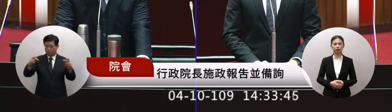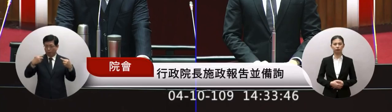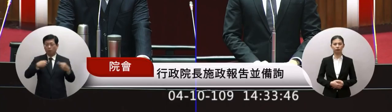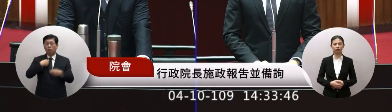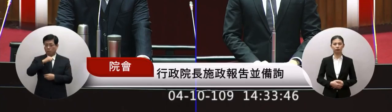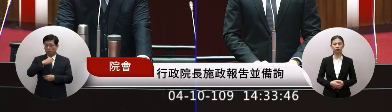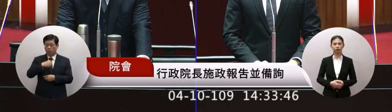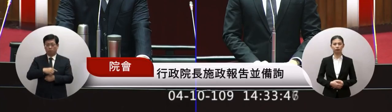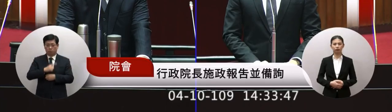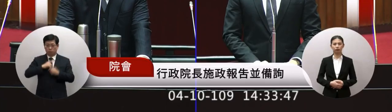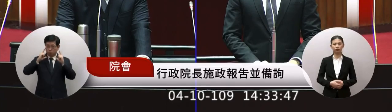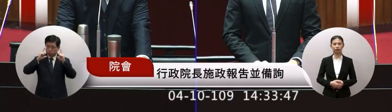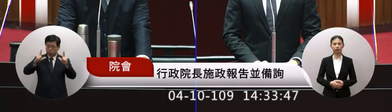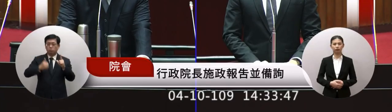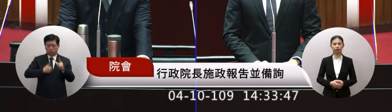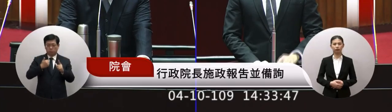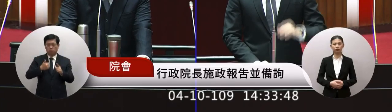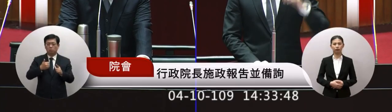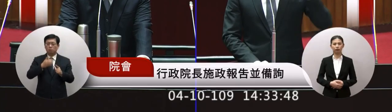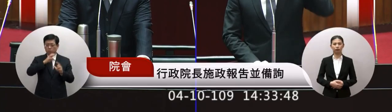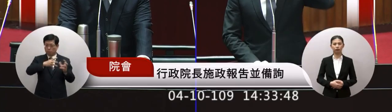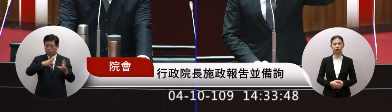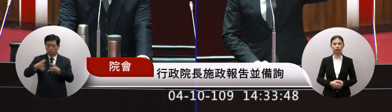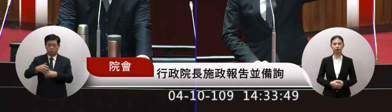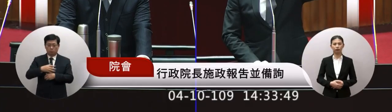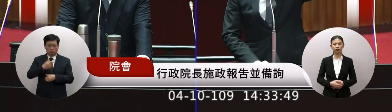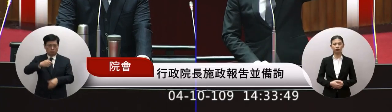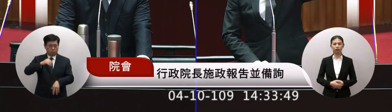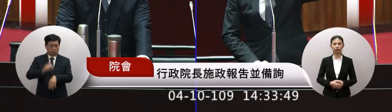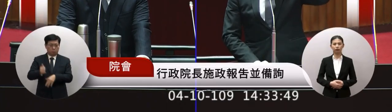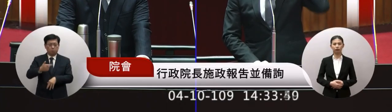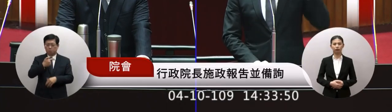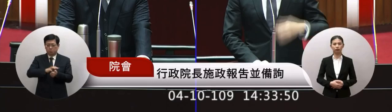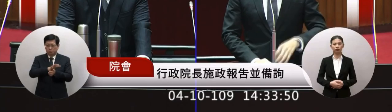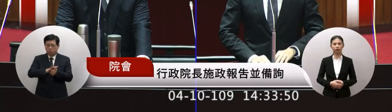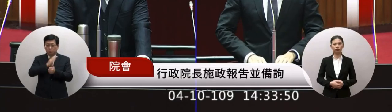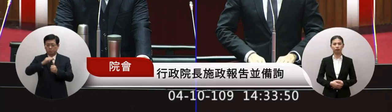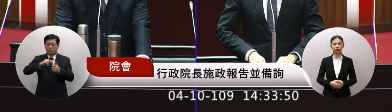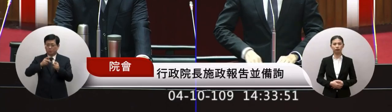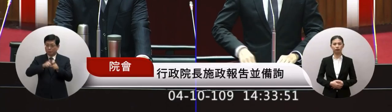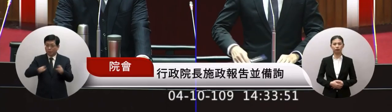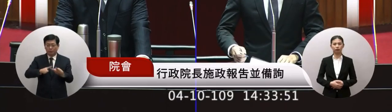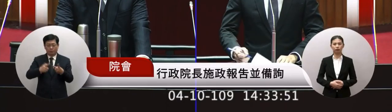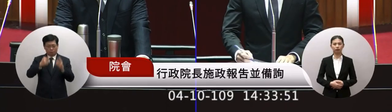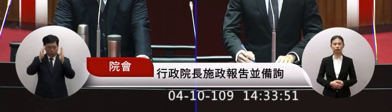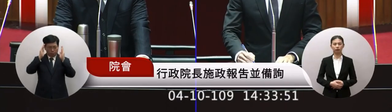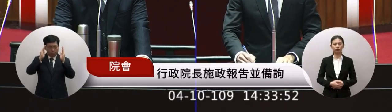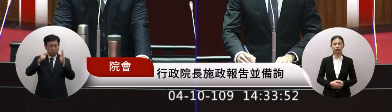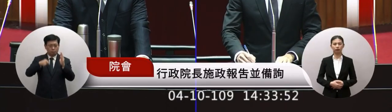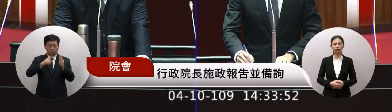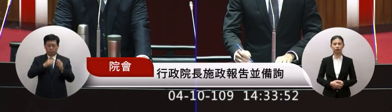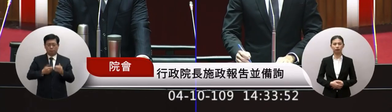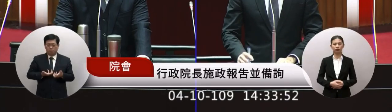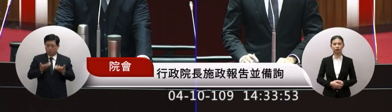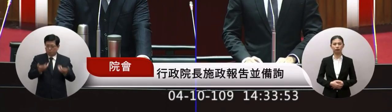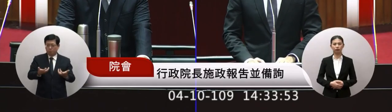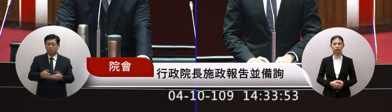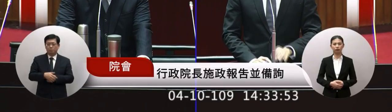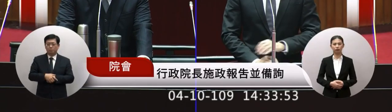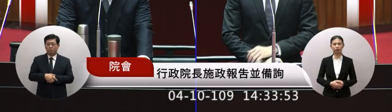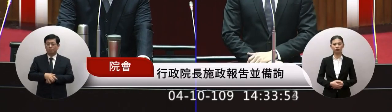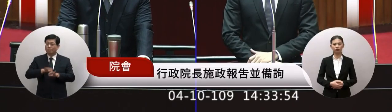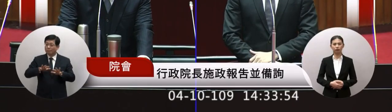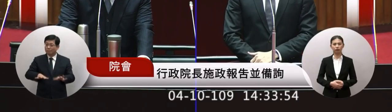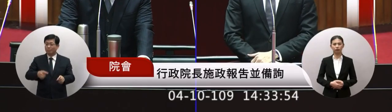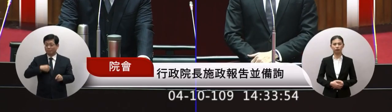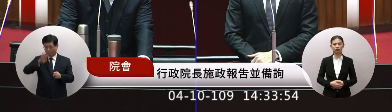看到台灣人真的是一個世界最愛好平最認真會奉獻的人這次